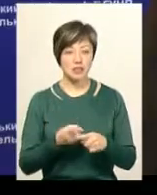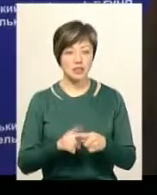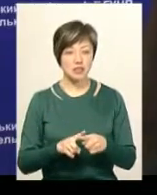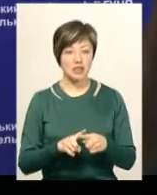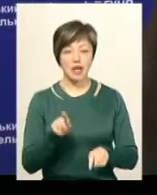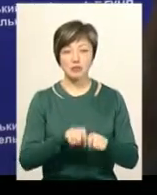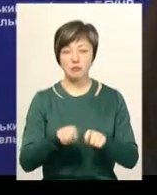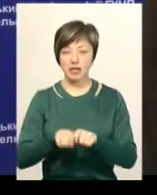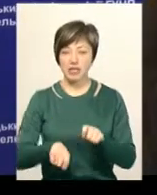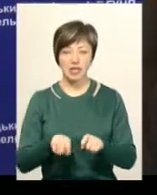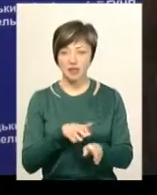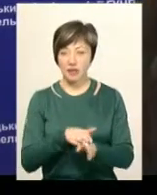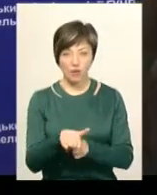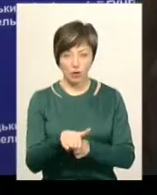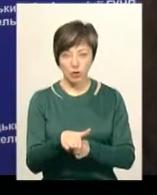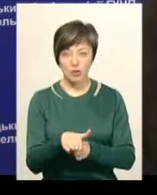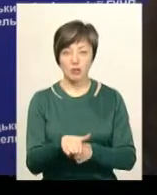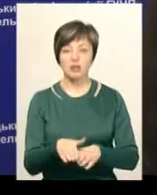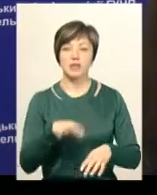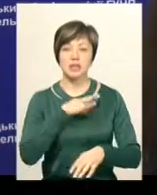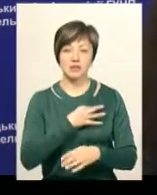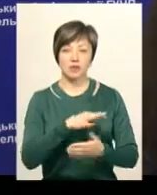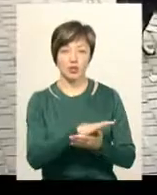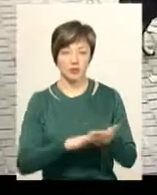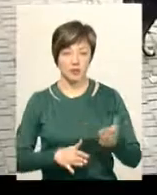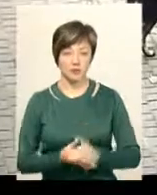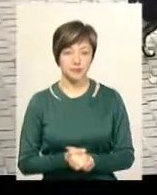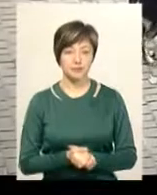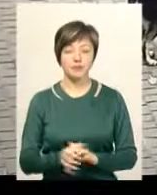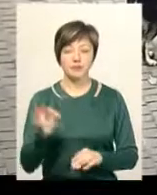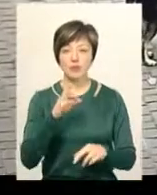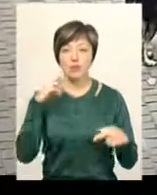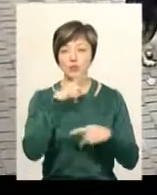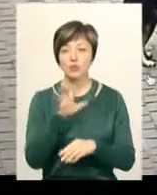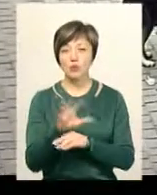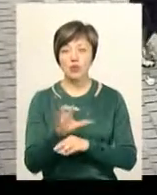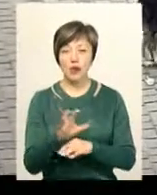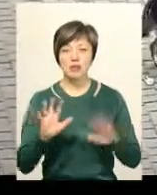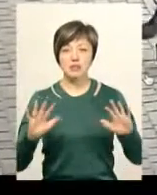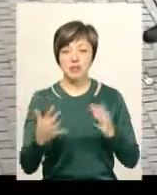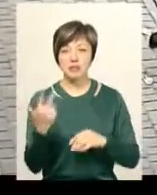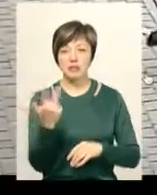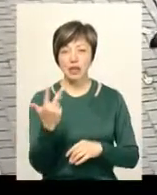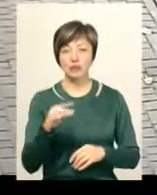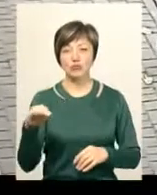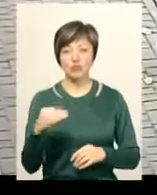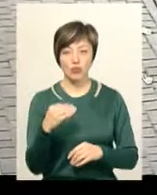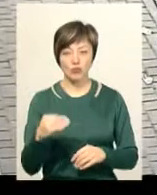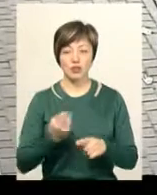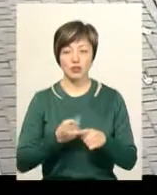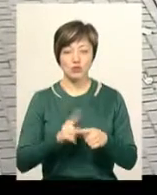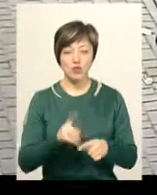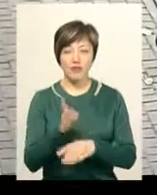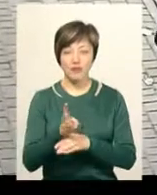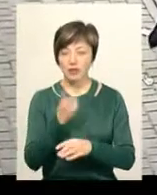експертизи ще не виконані, тому слідство триває. Йдеться про отруєння собак, котре сталося 3 жовтня. На цьому